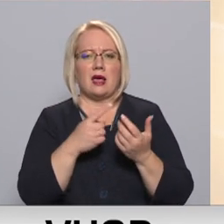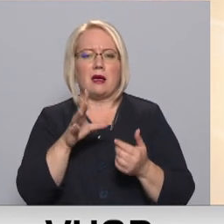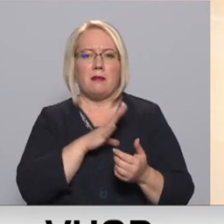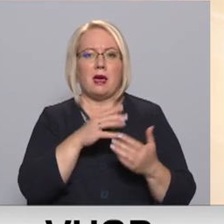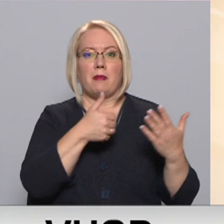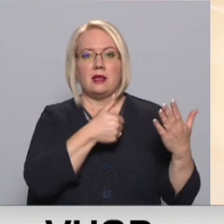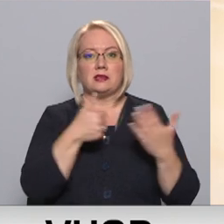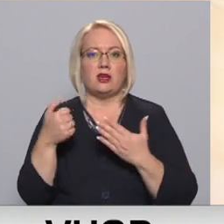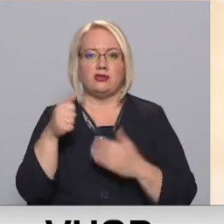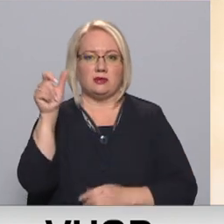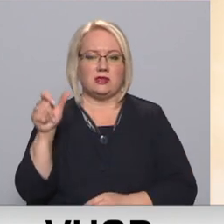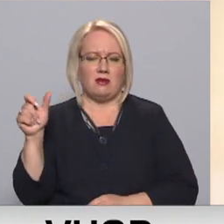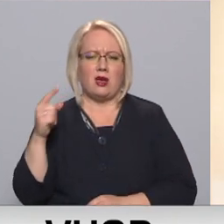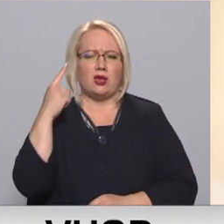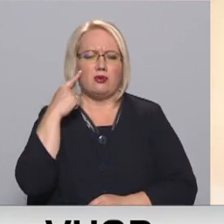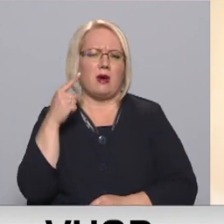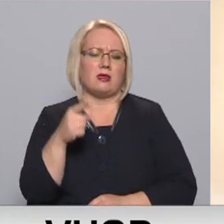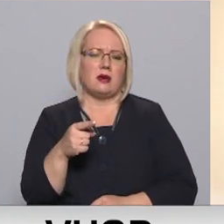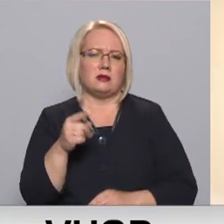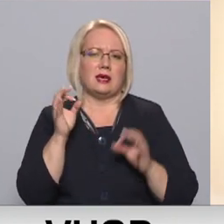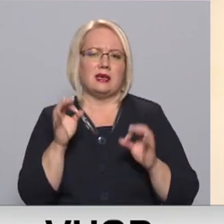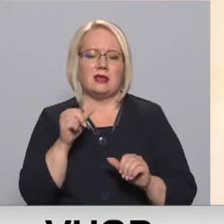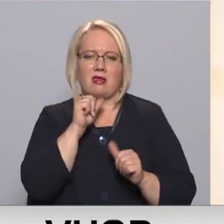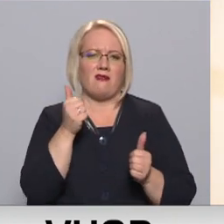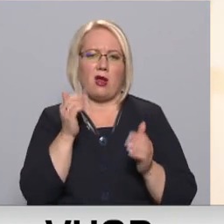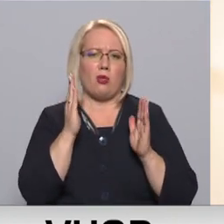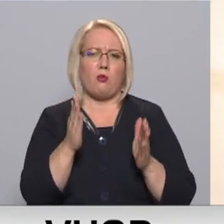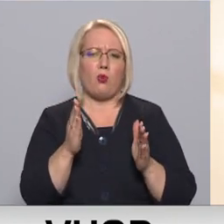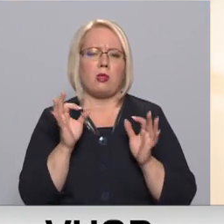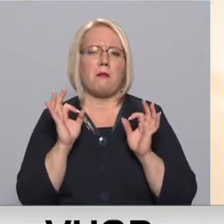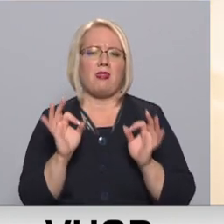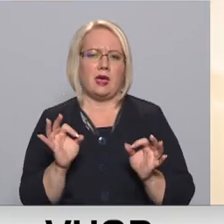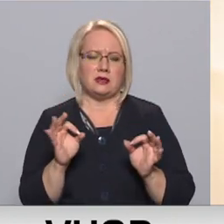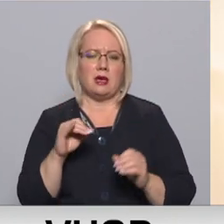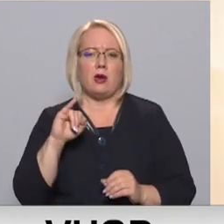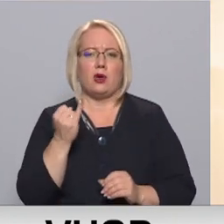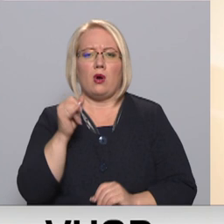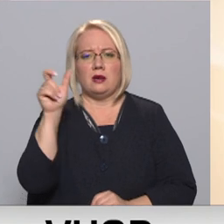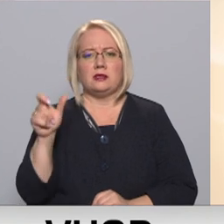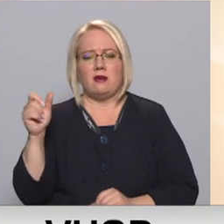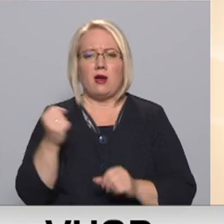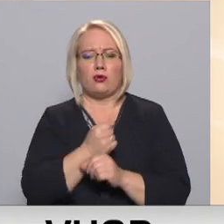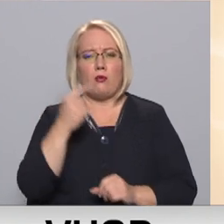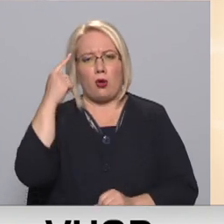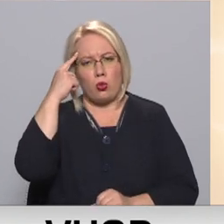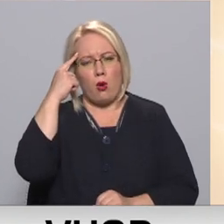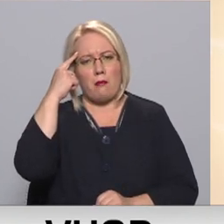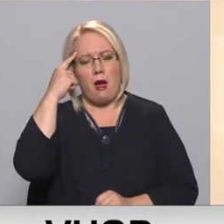600 cilvēki, bet es domāju, ka tas īsti nevarētu būt patiesība, jo noteikti cilvēki domās,